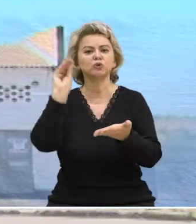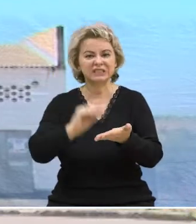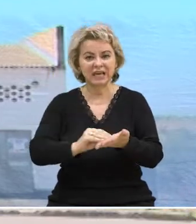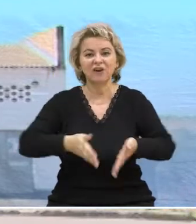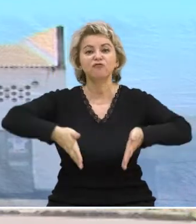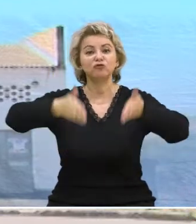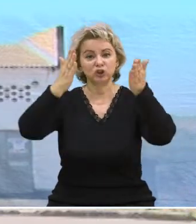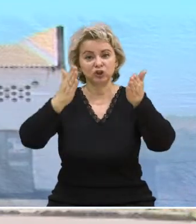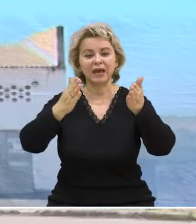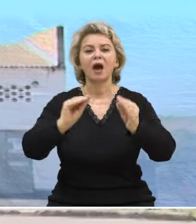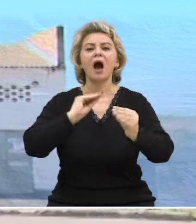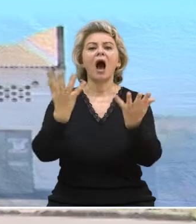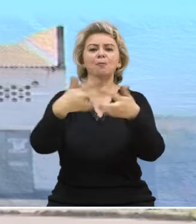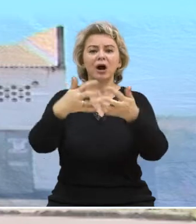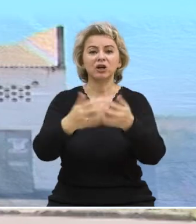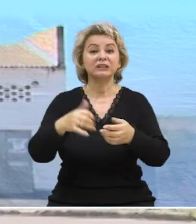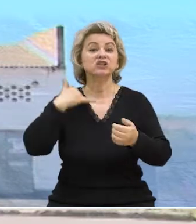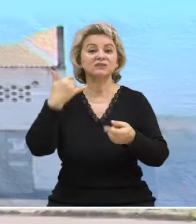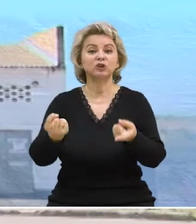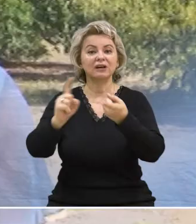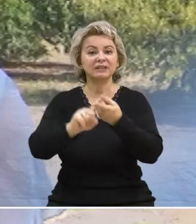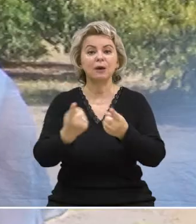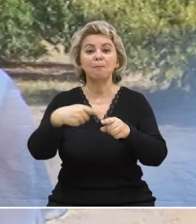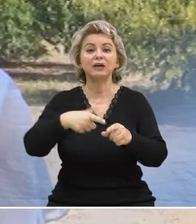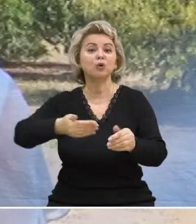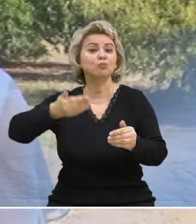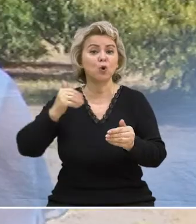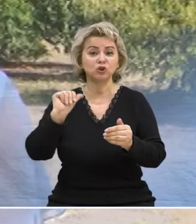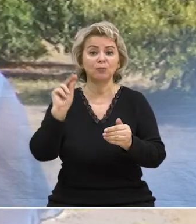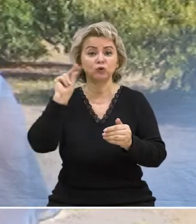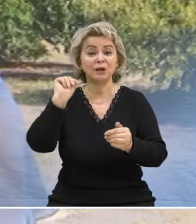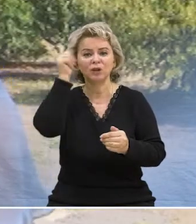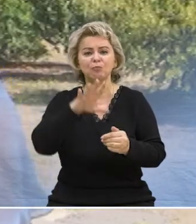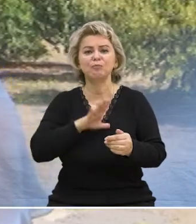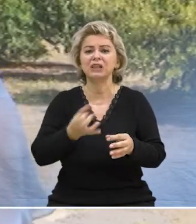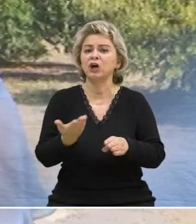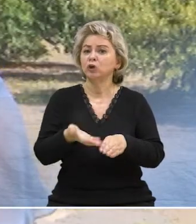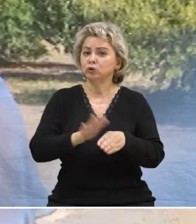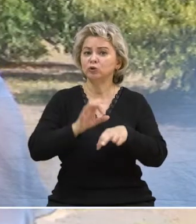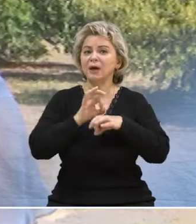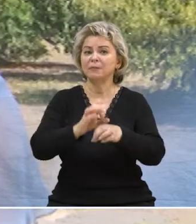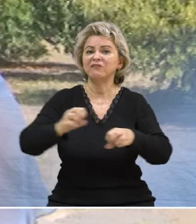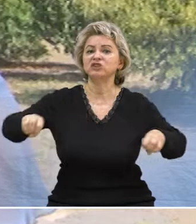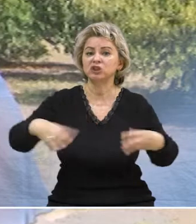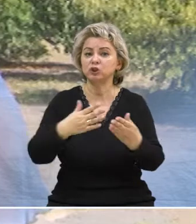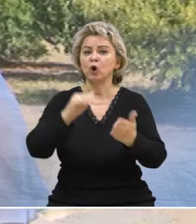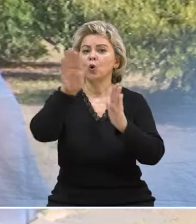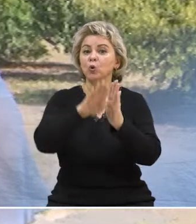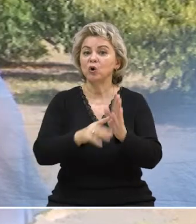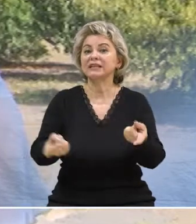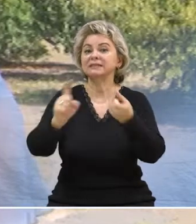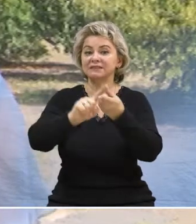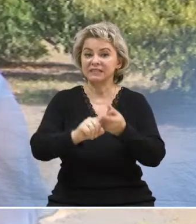установили вышку, установили оборудование сотовой связи. Поэтому в прошлом учебном году очень трудно было проводить онлайн-уроки